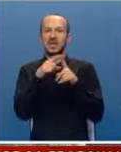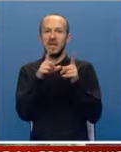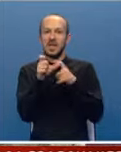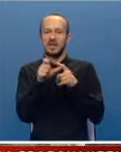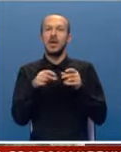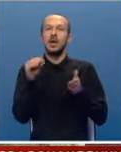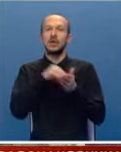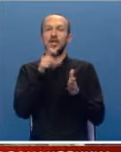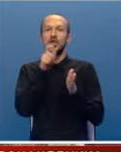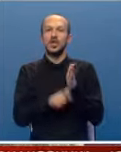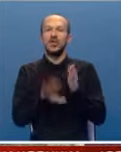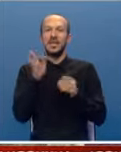-a, postali članovi te stranke.